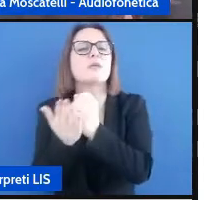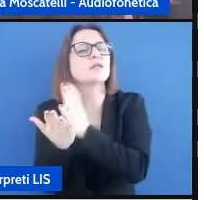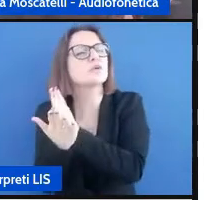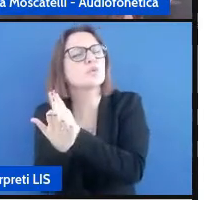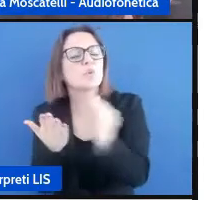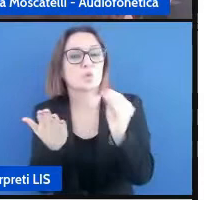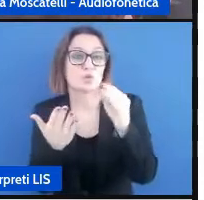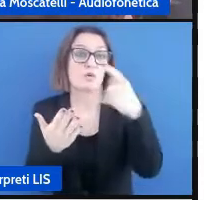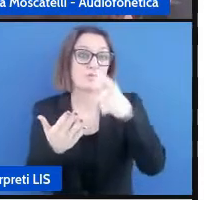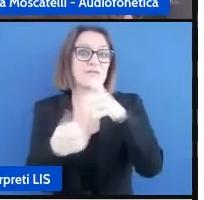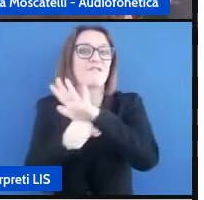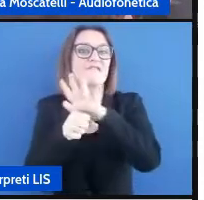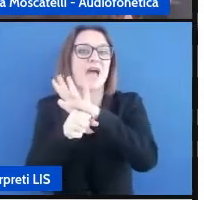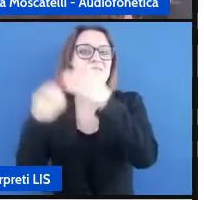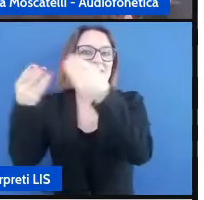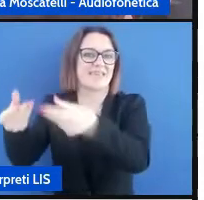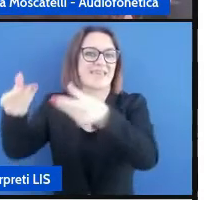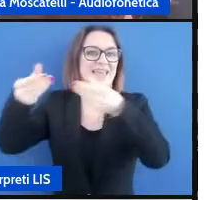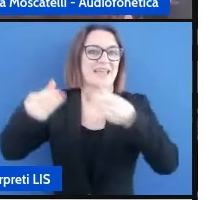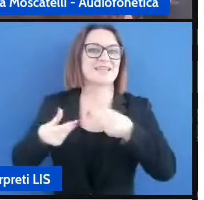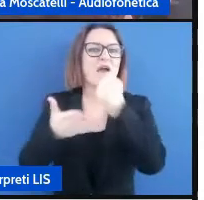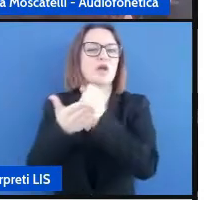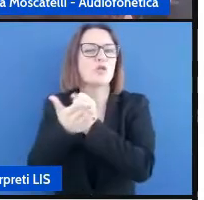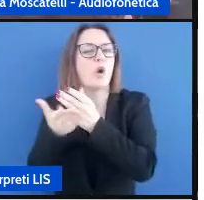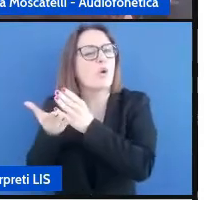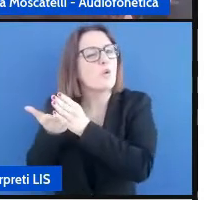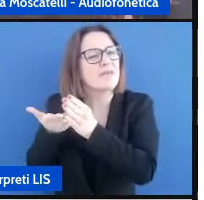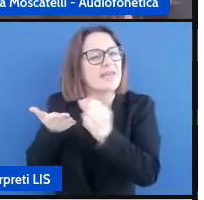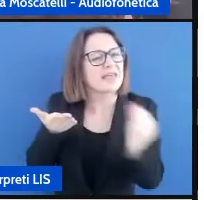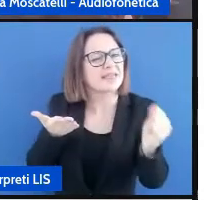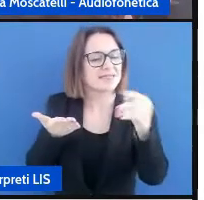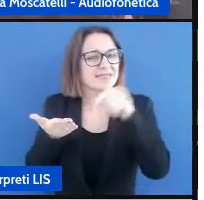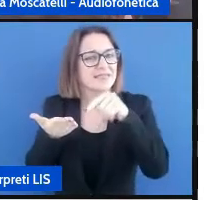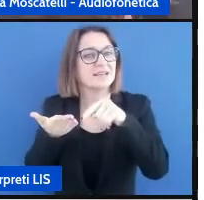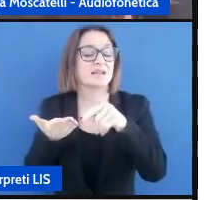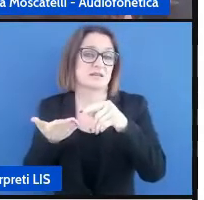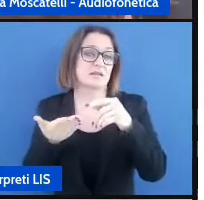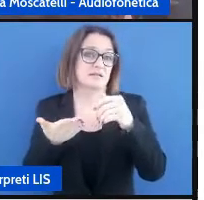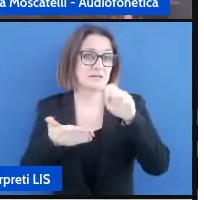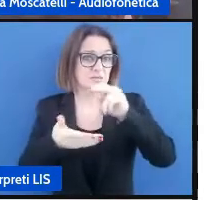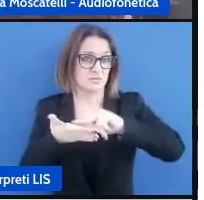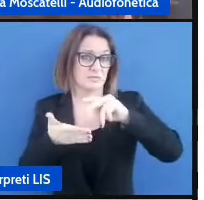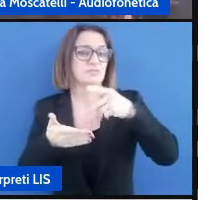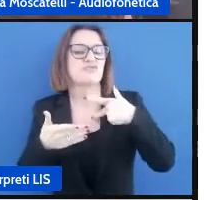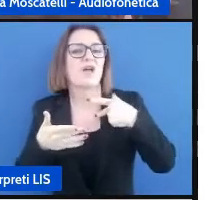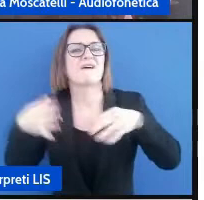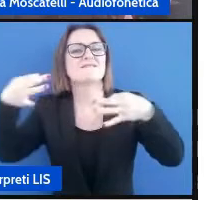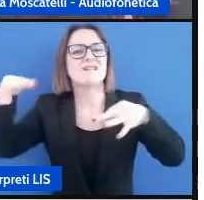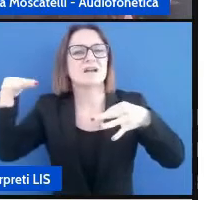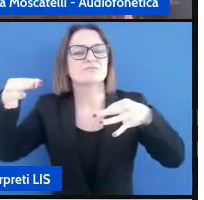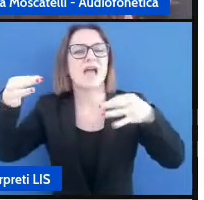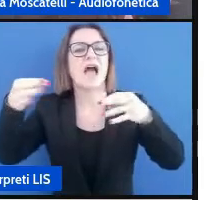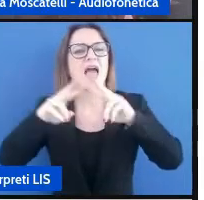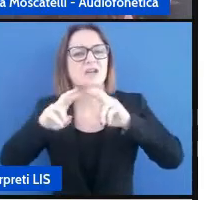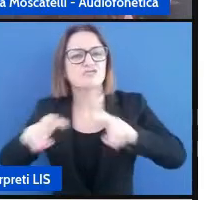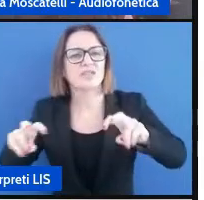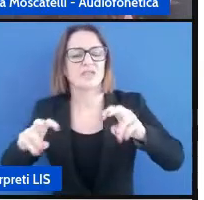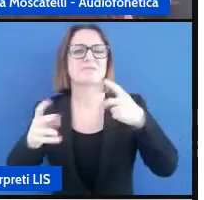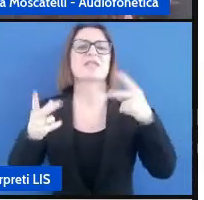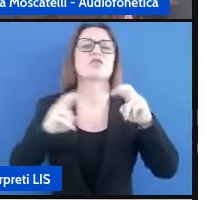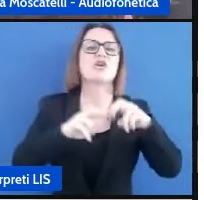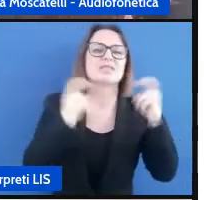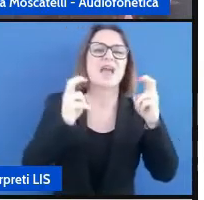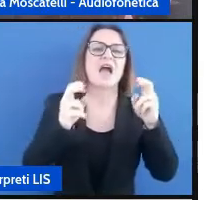famiglia ovviamente sottopone alla scuola il verbale di accertamento la diagnosi funzionale